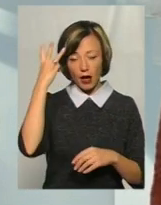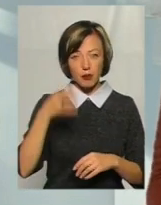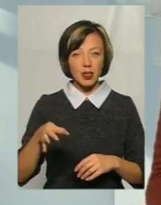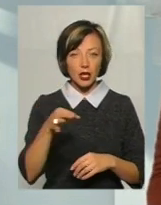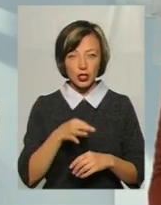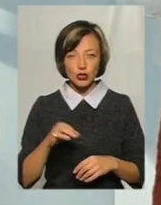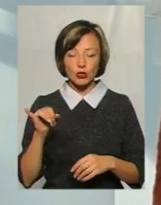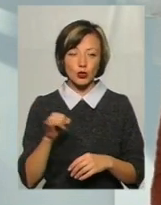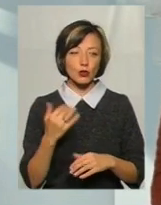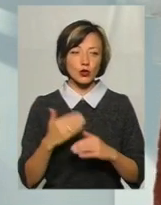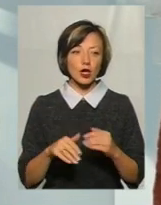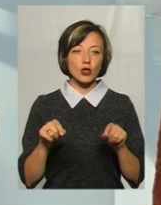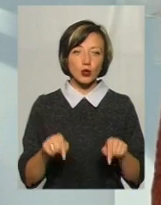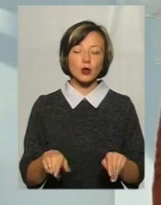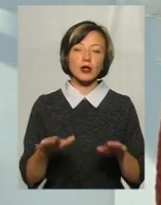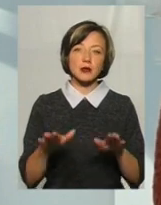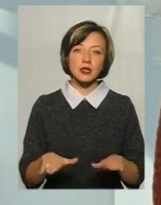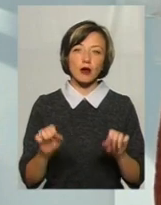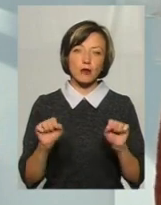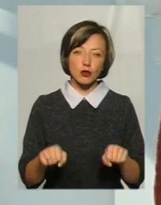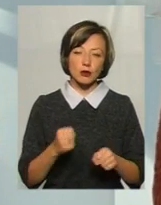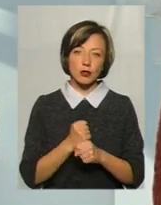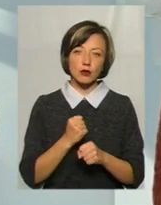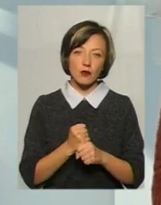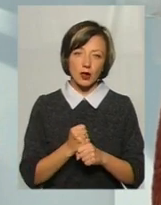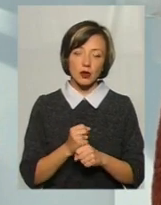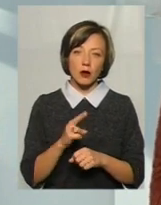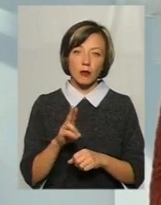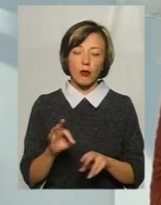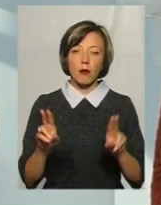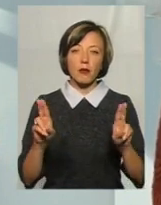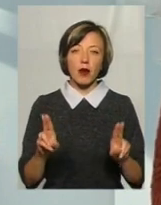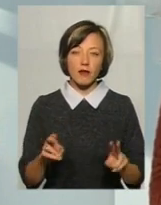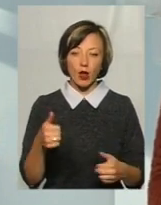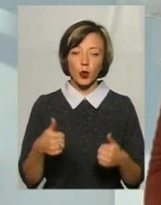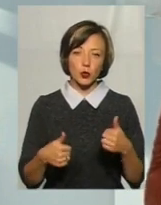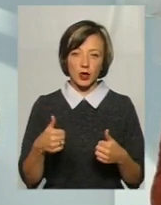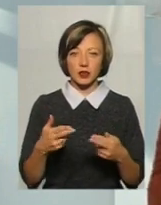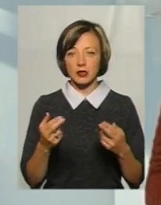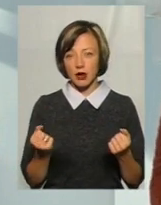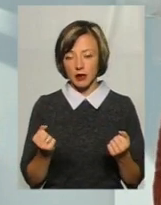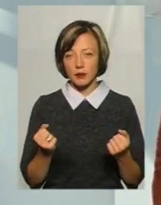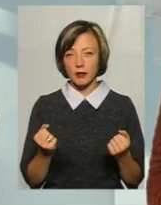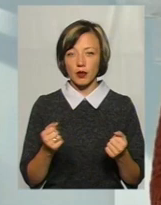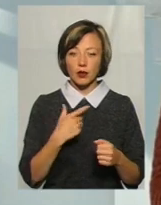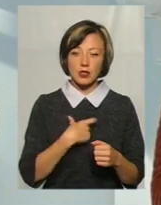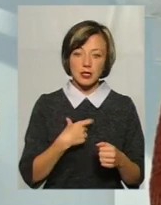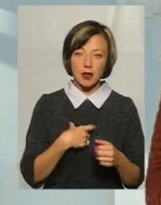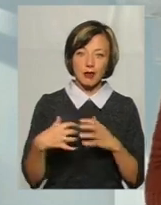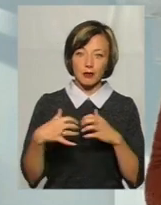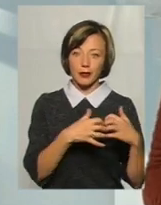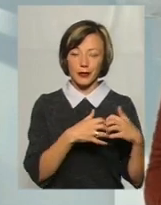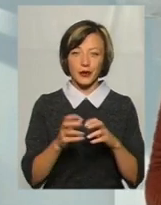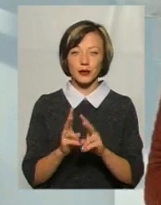І вже тут, на місцях, можна вже працювати по правилах конкуренції. Хто до себе перетягне